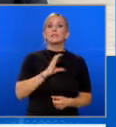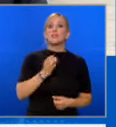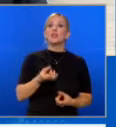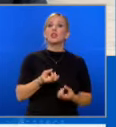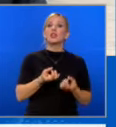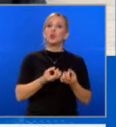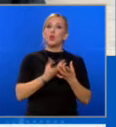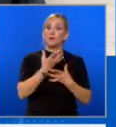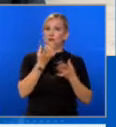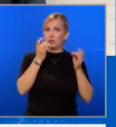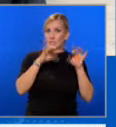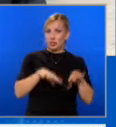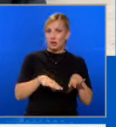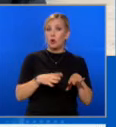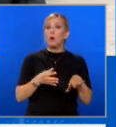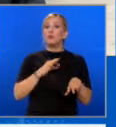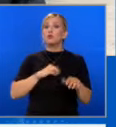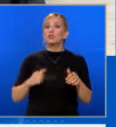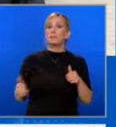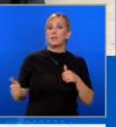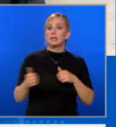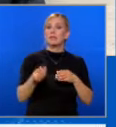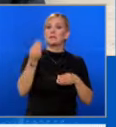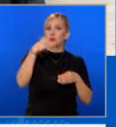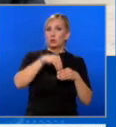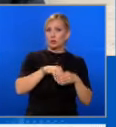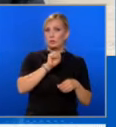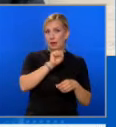получи предимството да включи партията в своята коалиция?